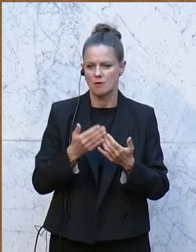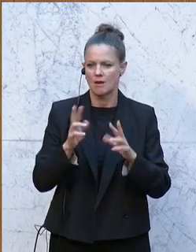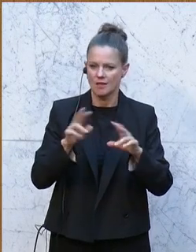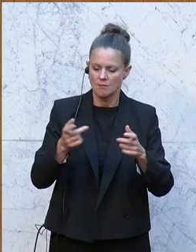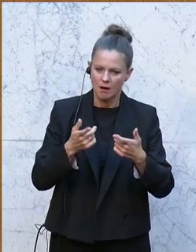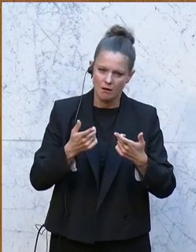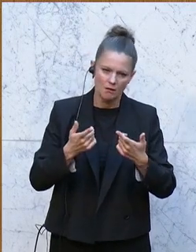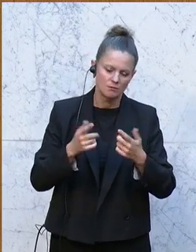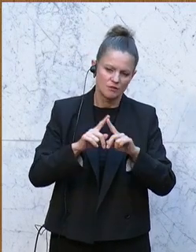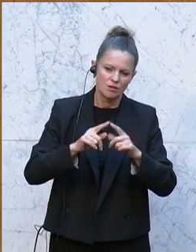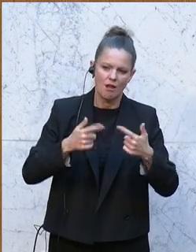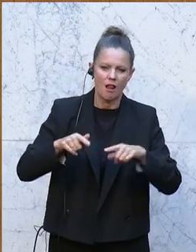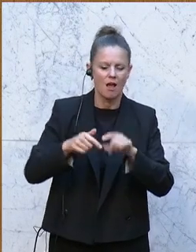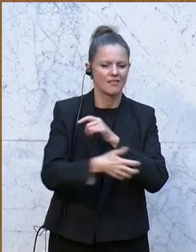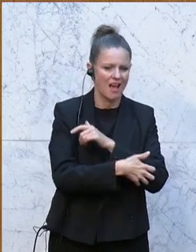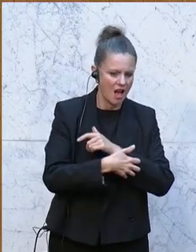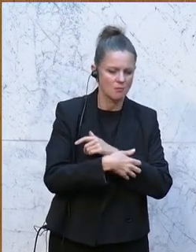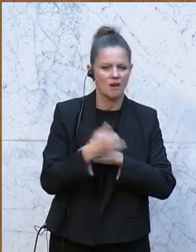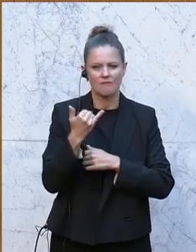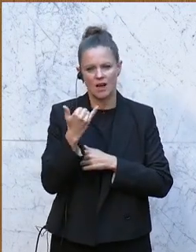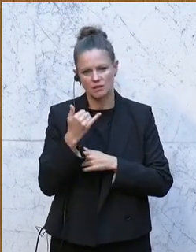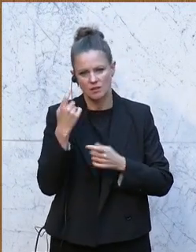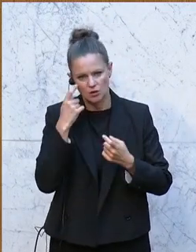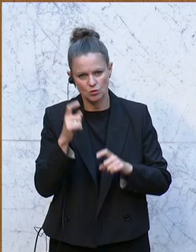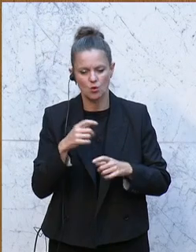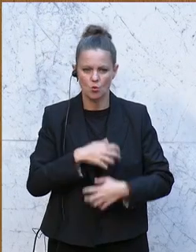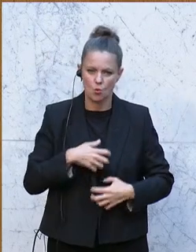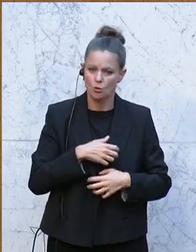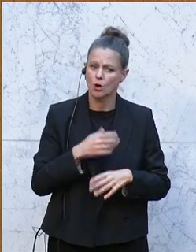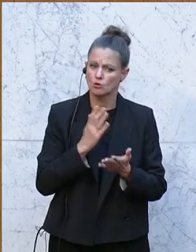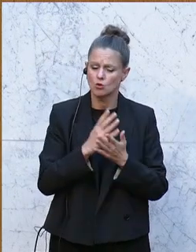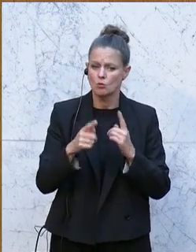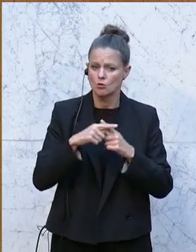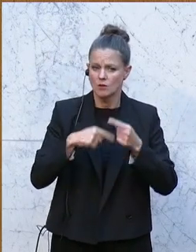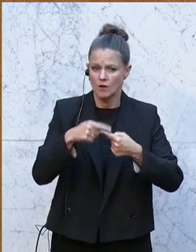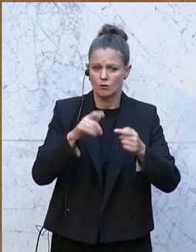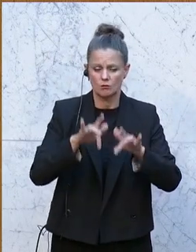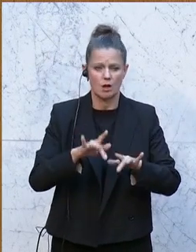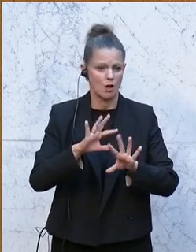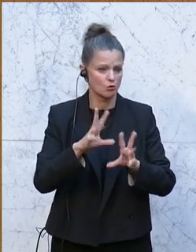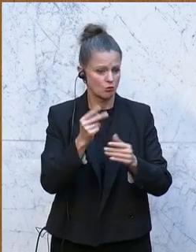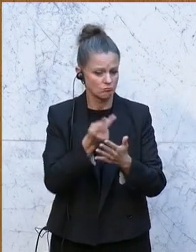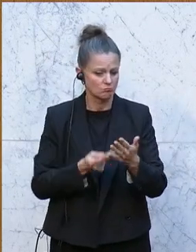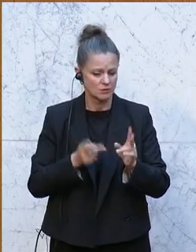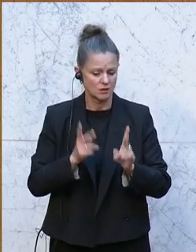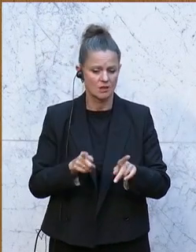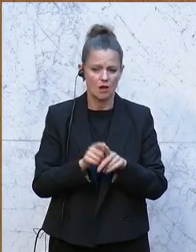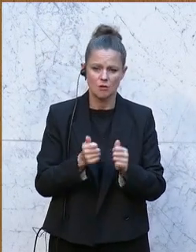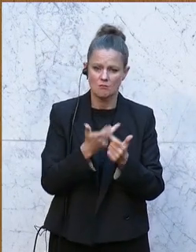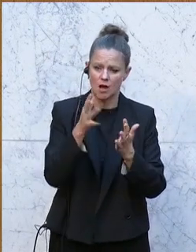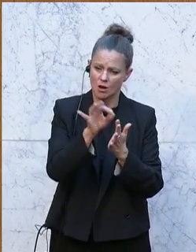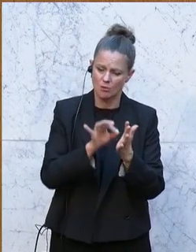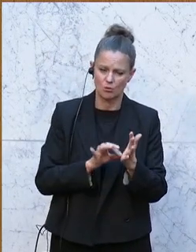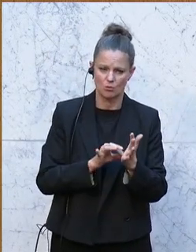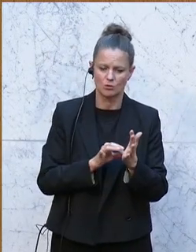reden, über die Wasserversorgung oder über Hunger, haben sich Dinge positiv entwickelt. Und das ist auch schön zu lesen. Aber es gibt auch Punkte in diesem Bericht.